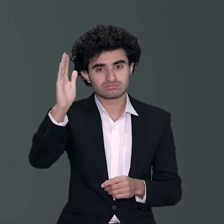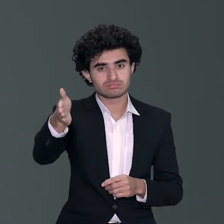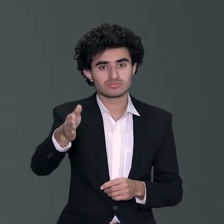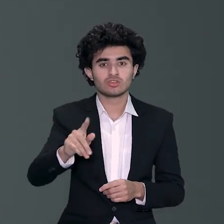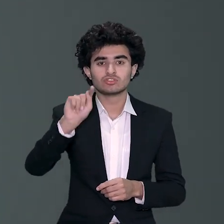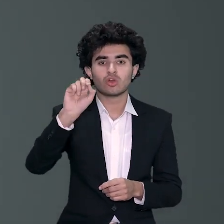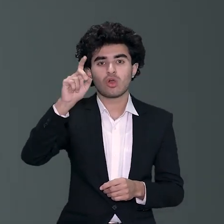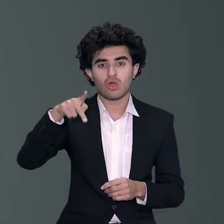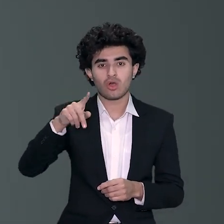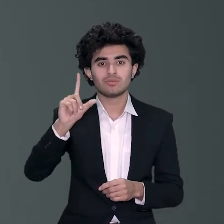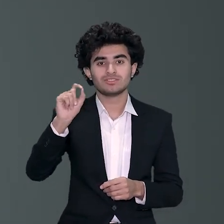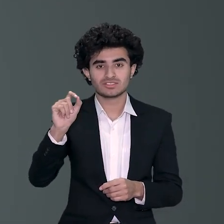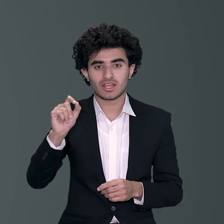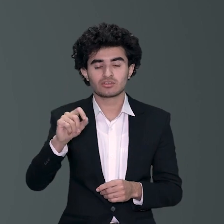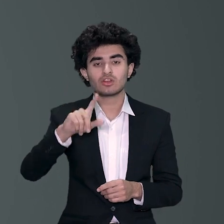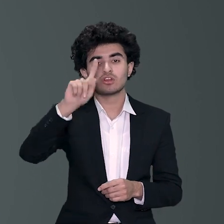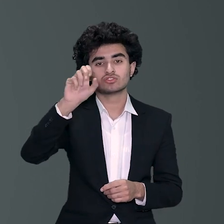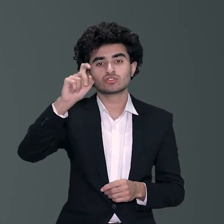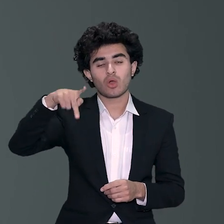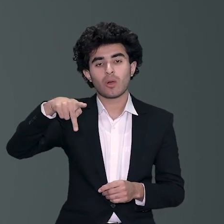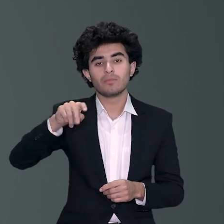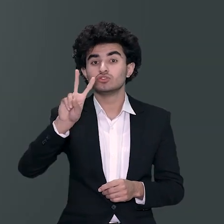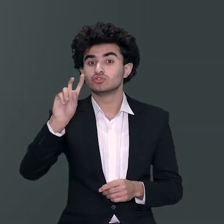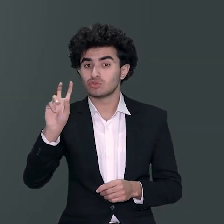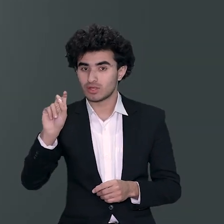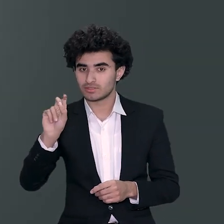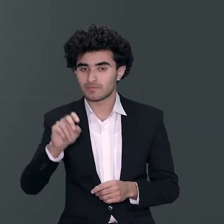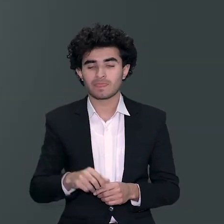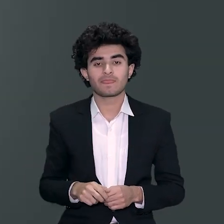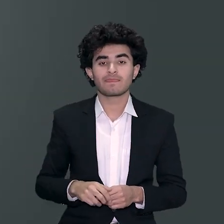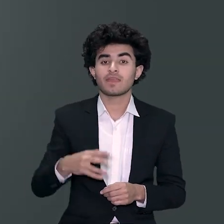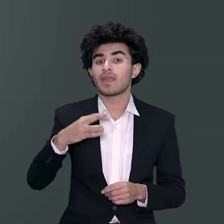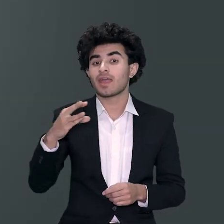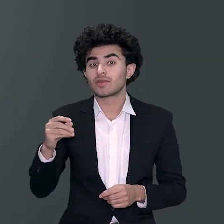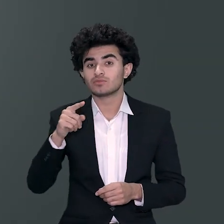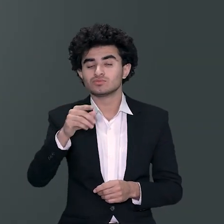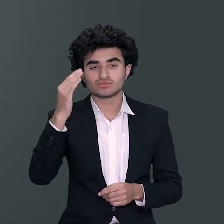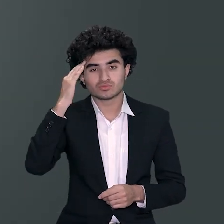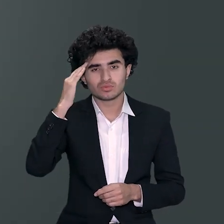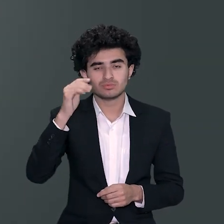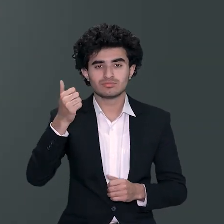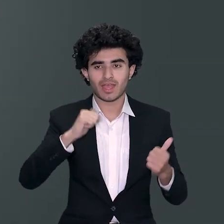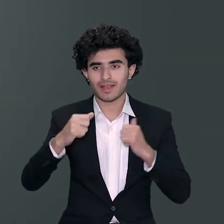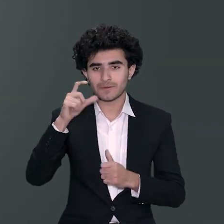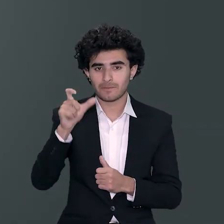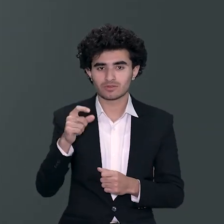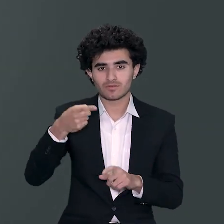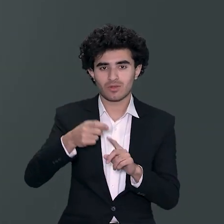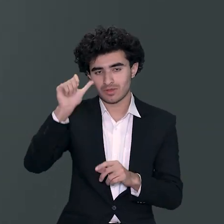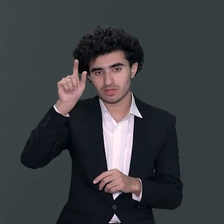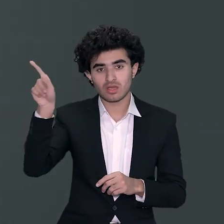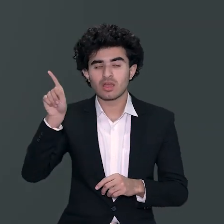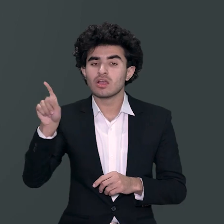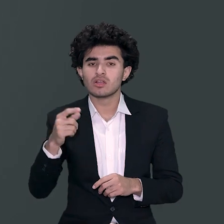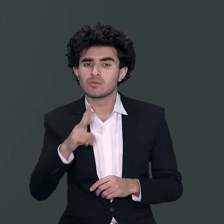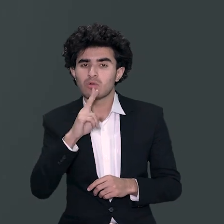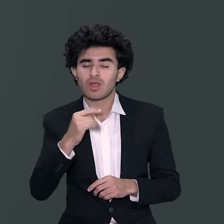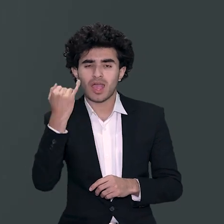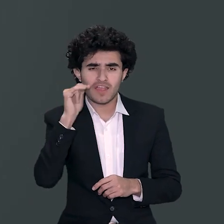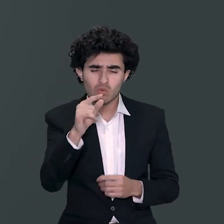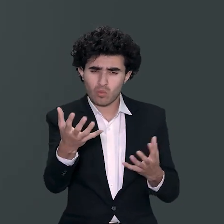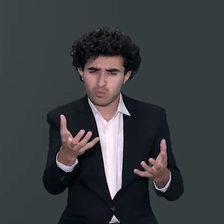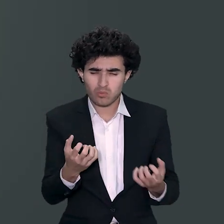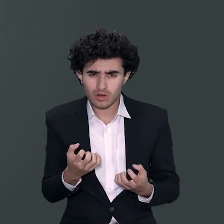کرنی ہے ٹاپ ٹین میں ٹاپ ٹونٹی میں آنے کے لیے سو اکشارو خان کا اس میں بڑا مزے کا ڈائلوگ ہے کہ اگر آپ کسی چیز کو دل سے